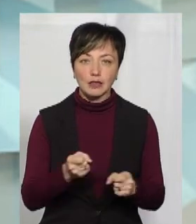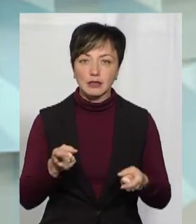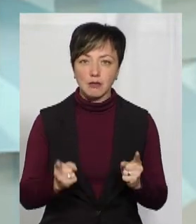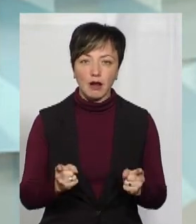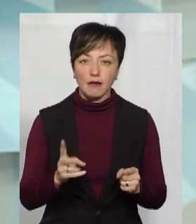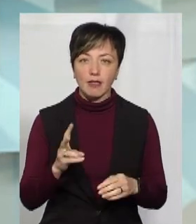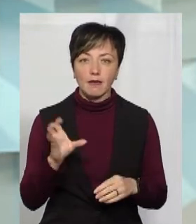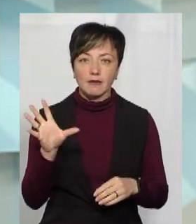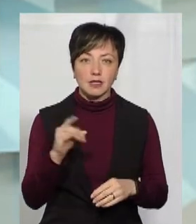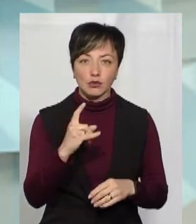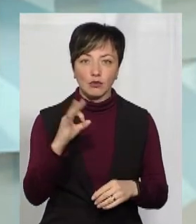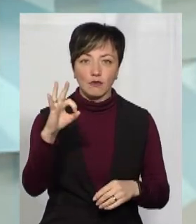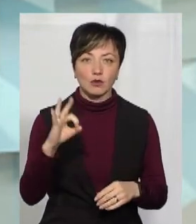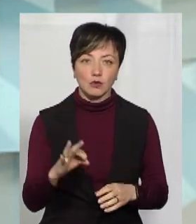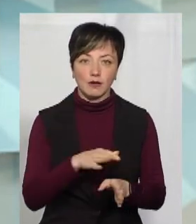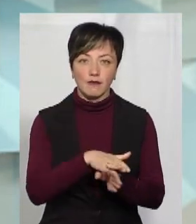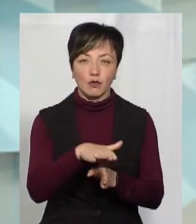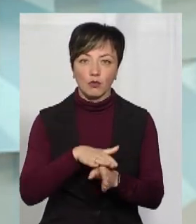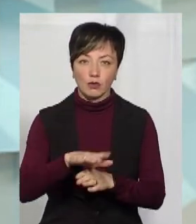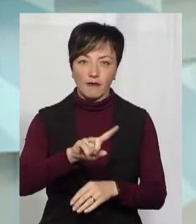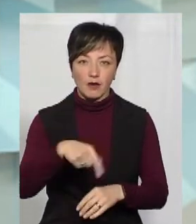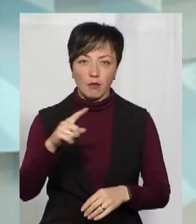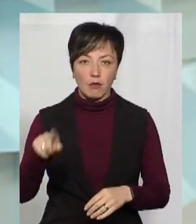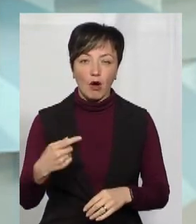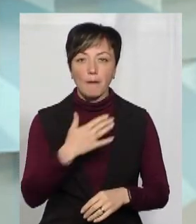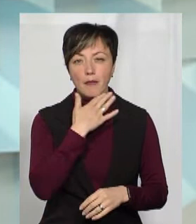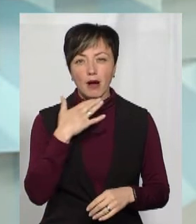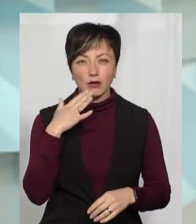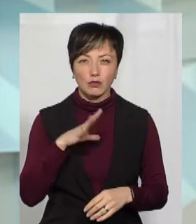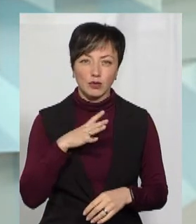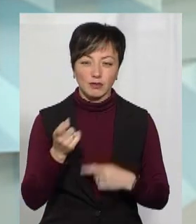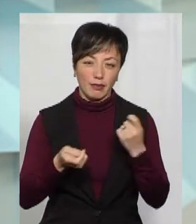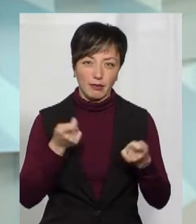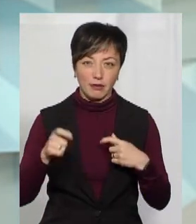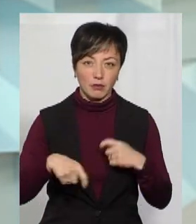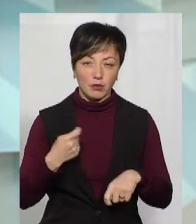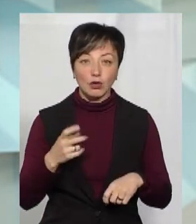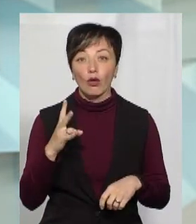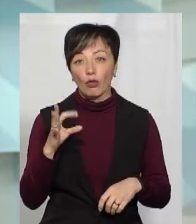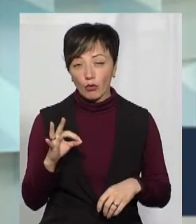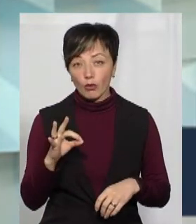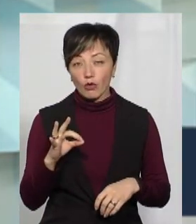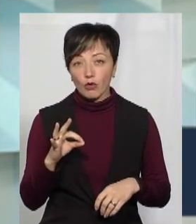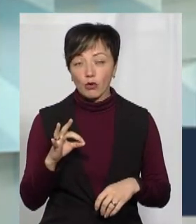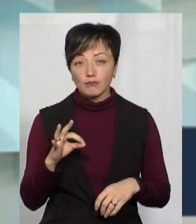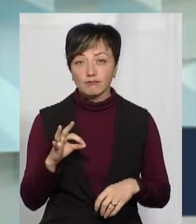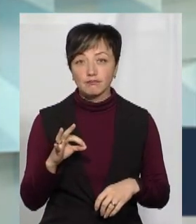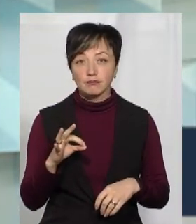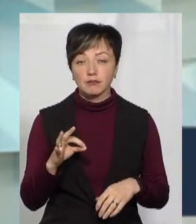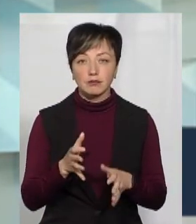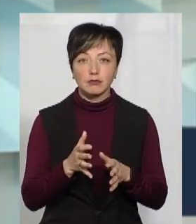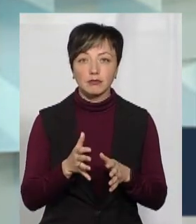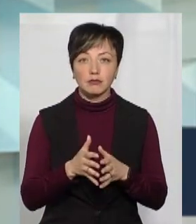насправді не всі 100% дотримувалися в вимог. Багато було таких дрібних порушень, але в більшості, на жаль, порушують